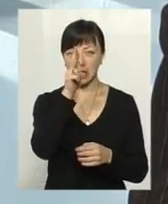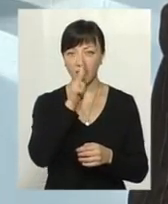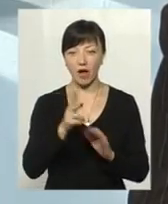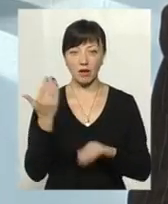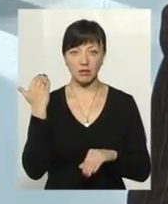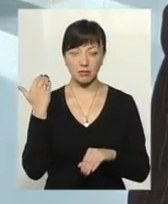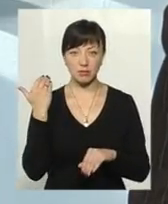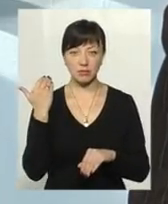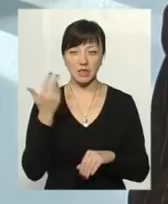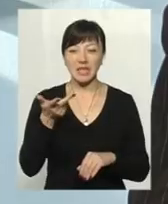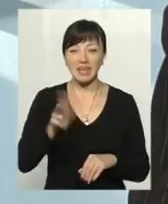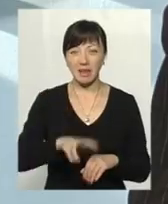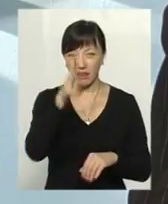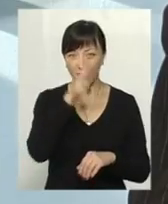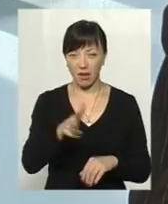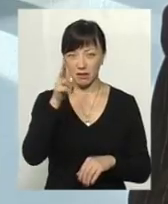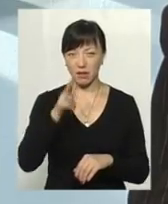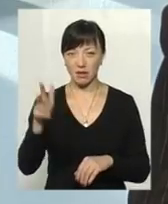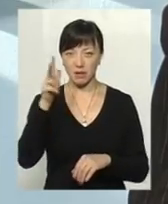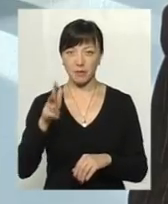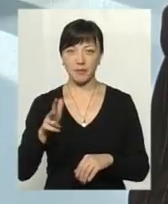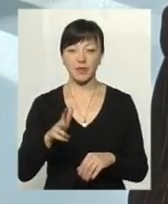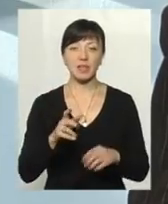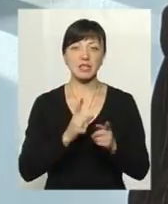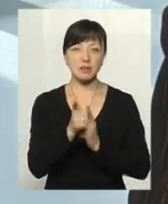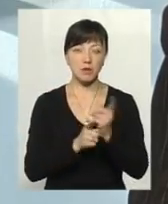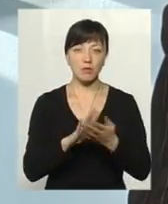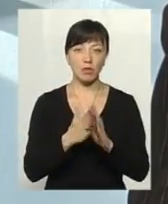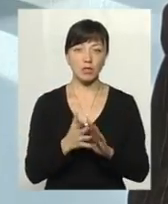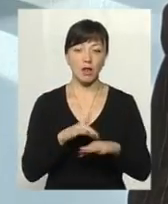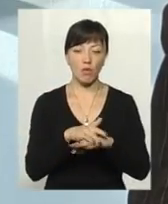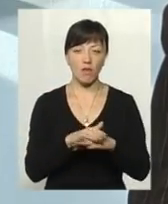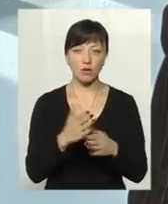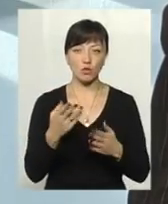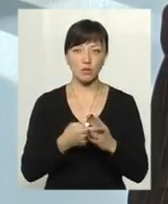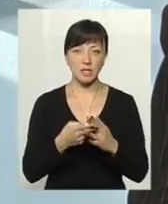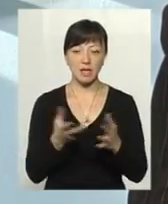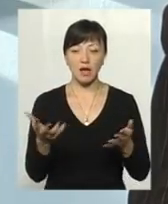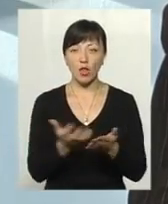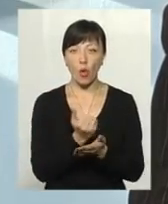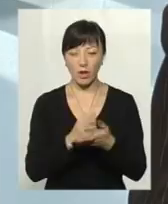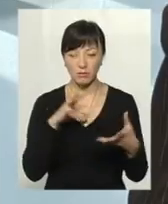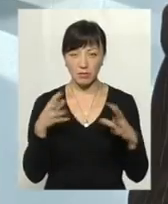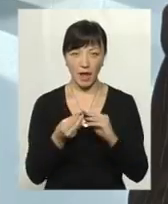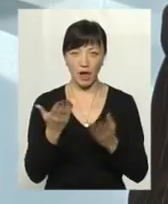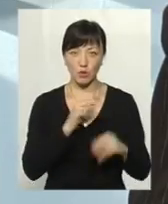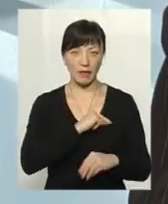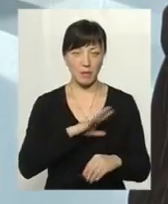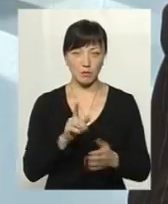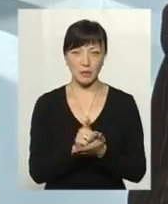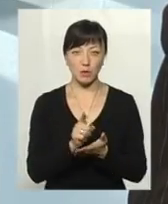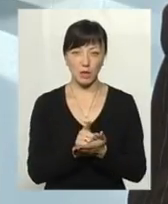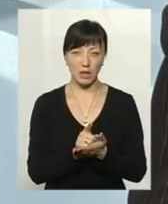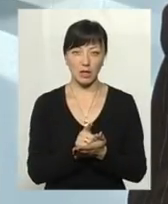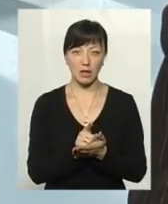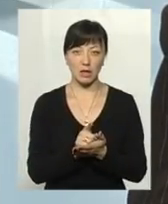також недавно були внесені зміни в положення про нарахування субсидій. Береться дохід, якщо це не працюючі пенсіонери,